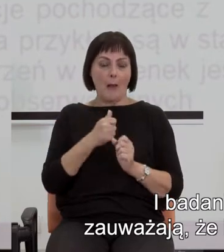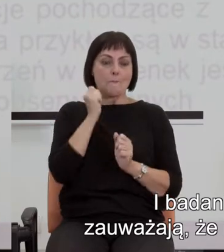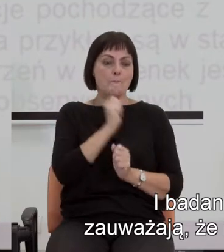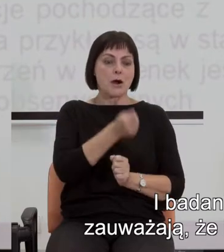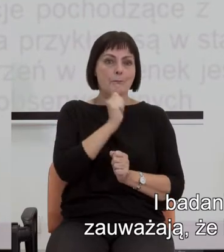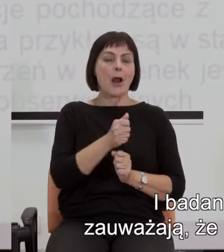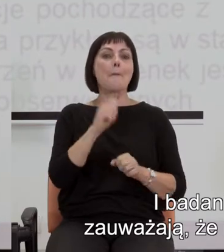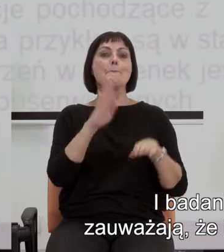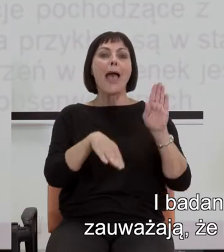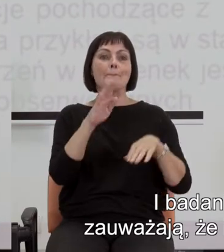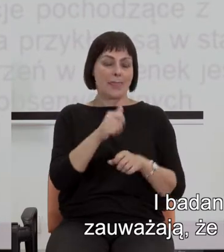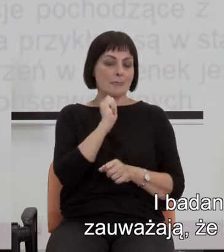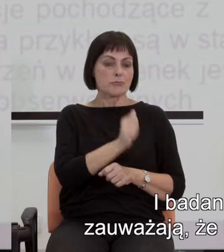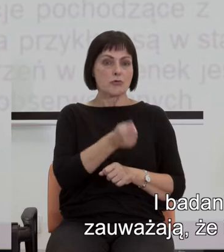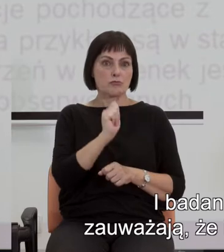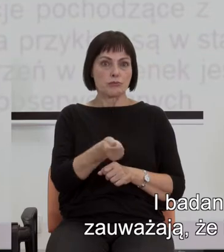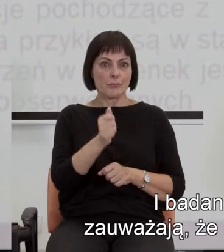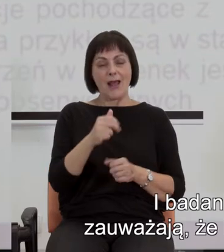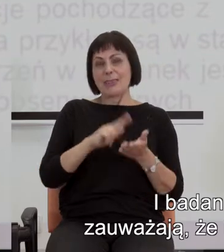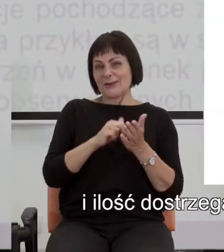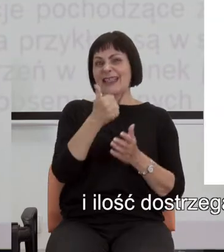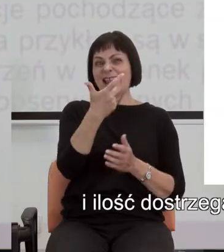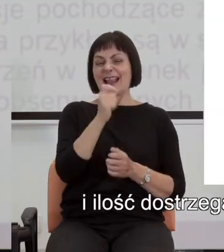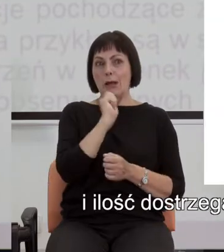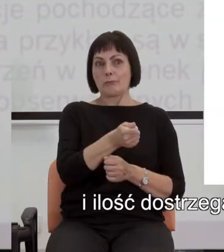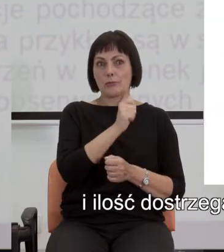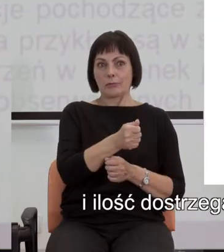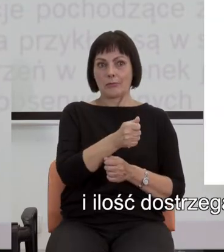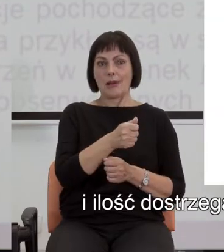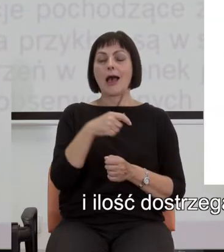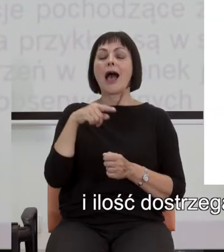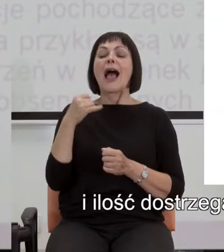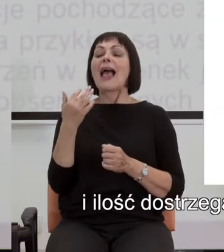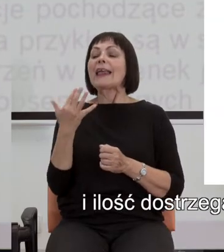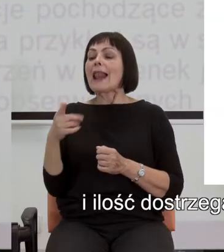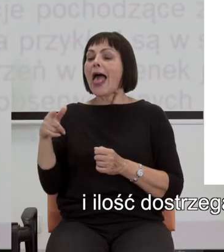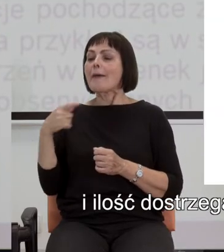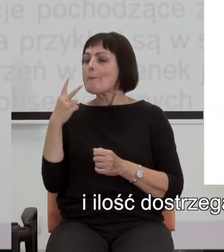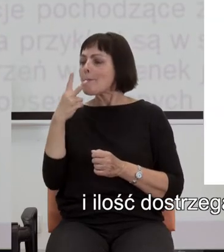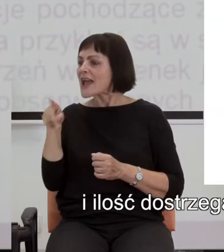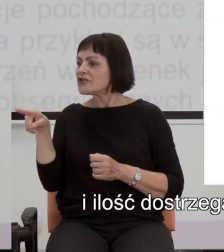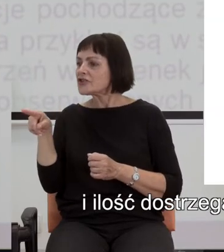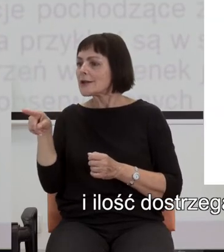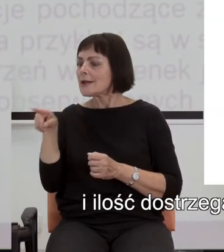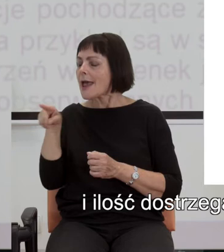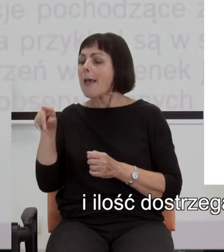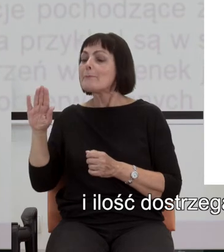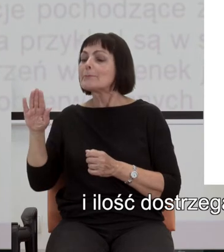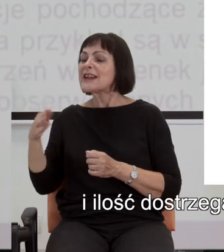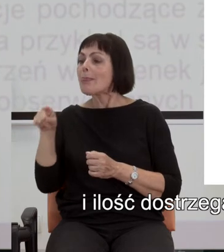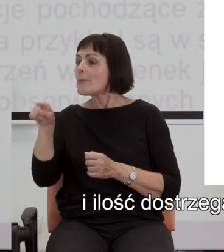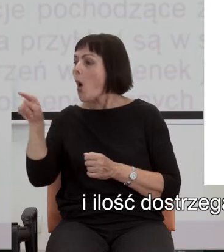bębenek jakaś, kilka dajmy na to, i ilość dostrzeganych wzrokowo